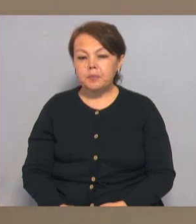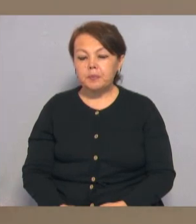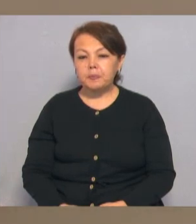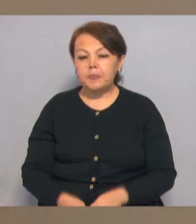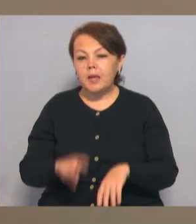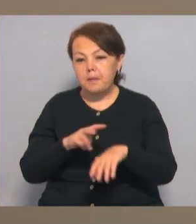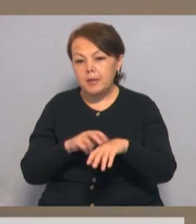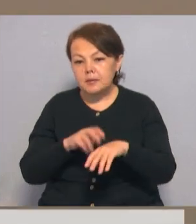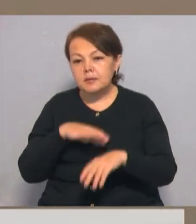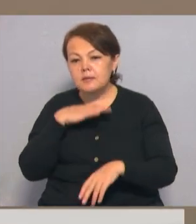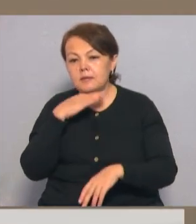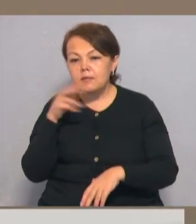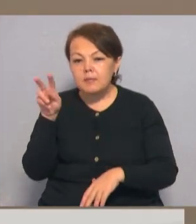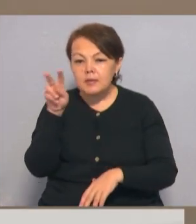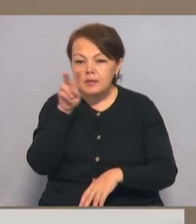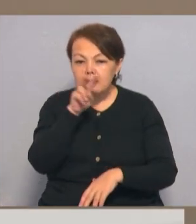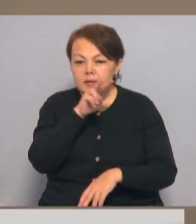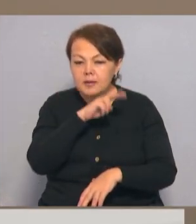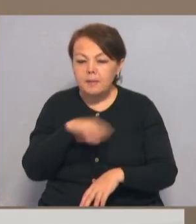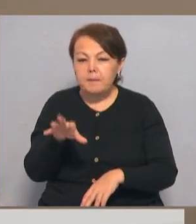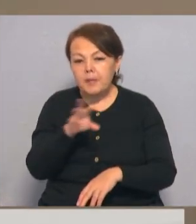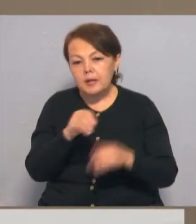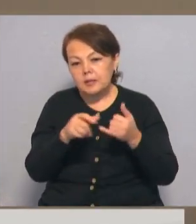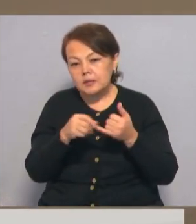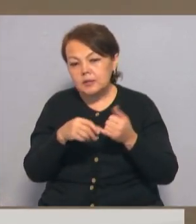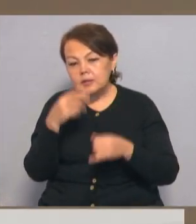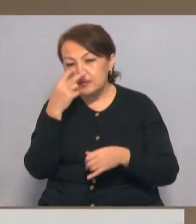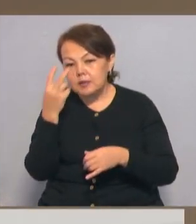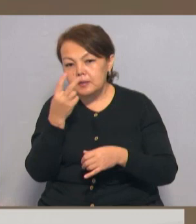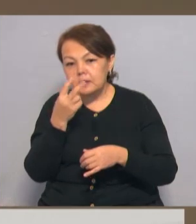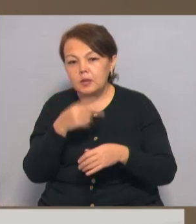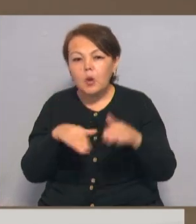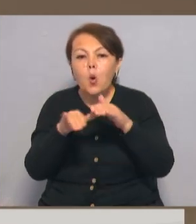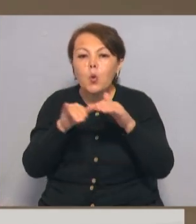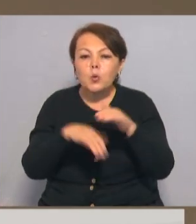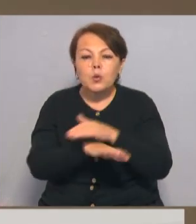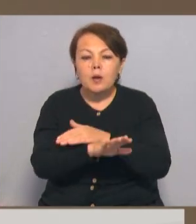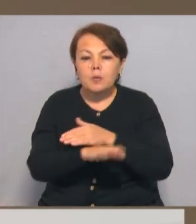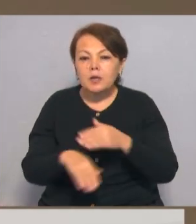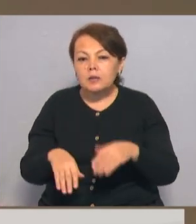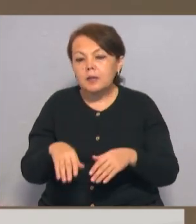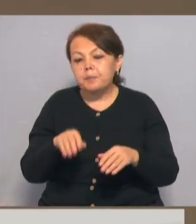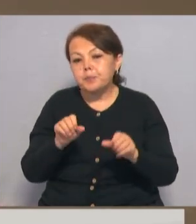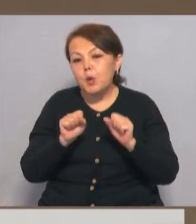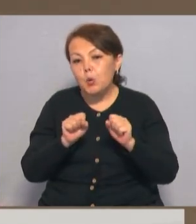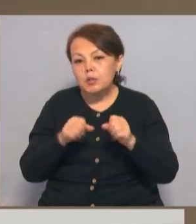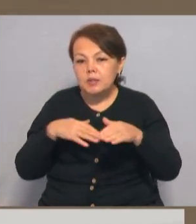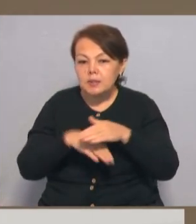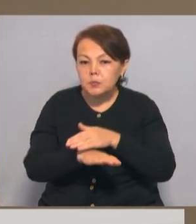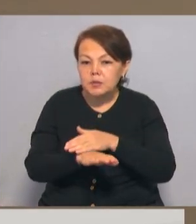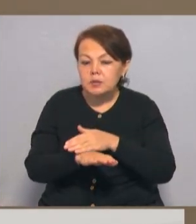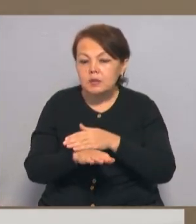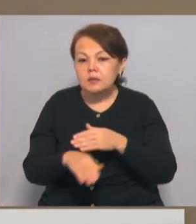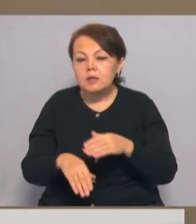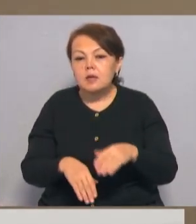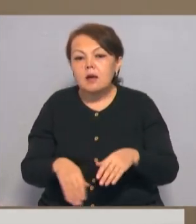Полицейские внимательно проверили близлежащие территории и направления, куда могла уйти скотина. Сотрудники полиции в врачайшие сроки обнаружили